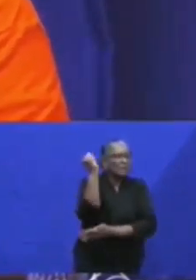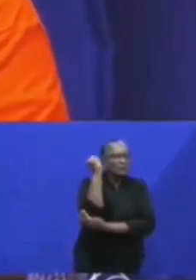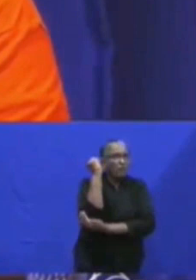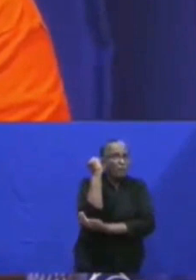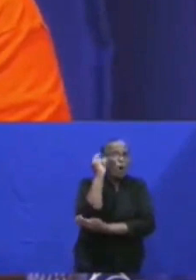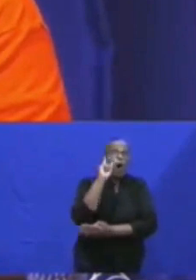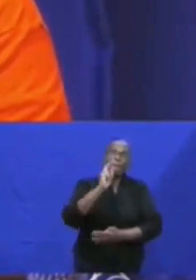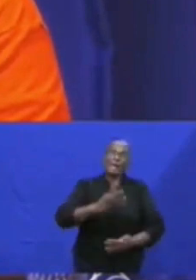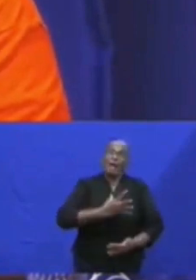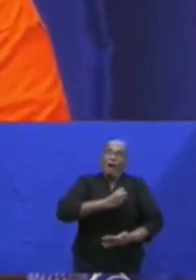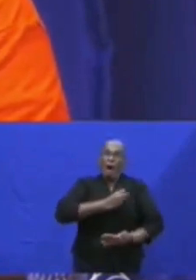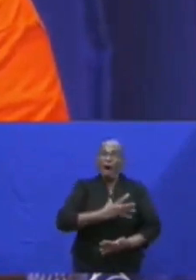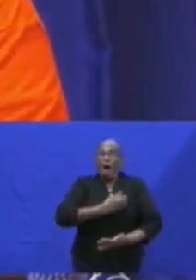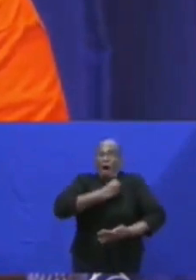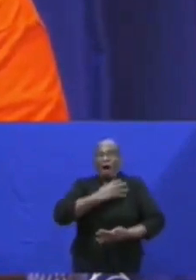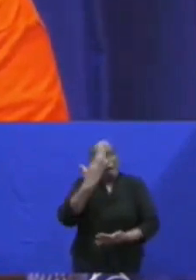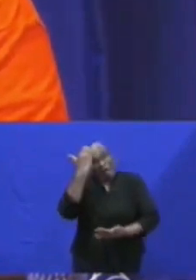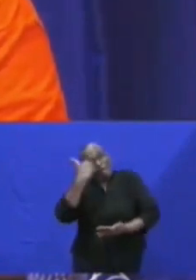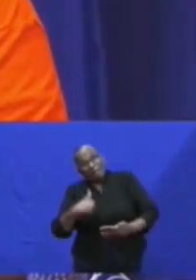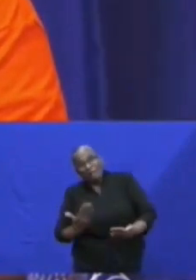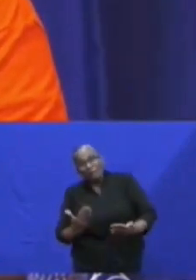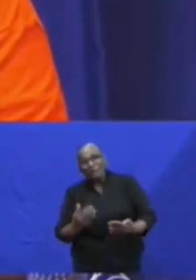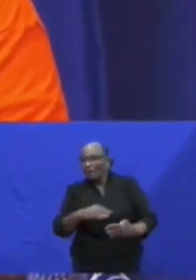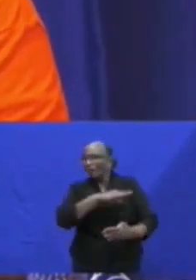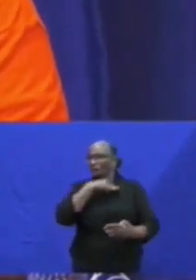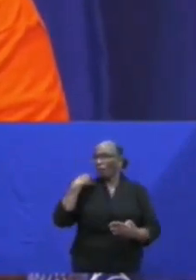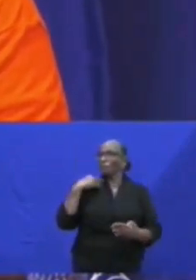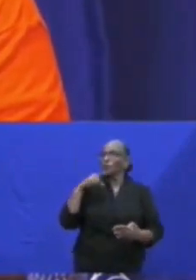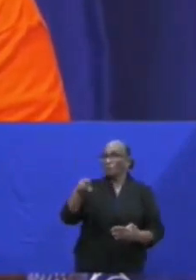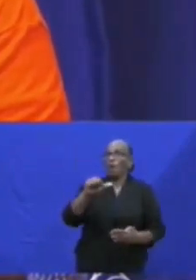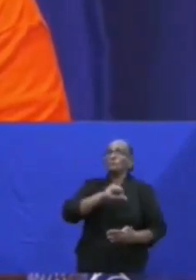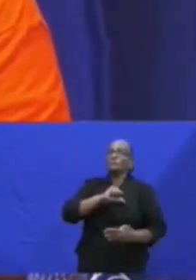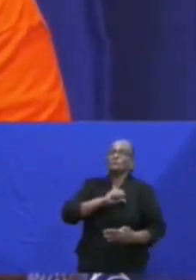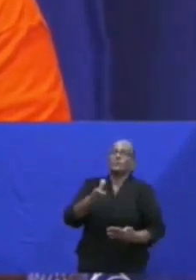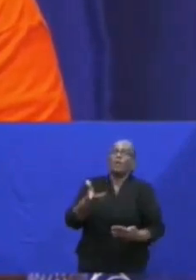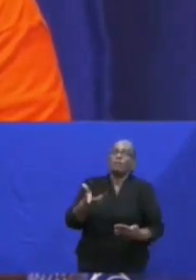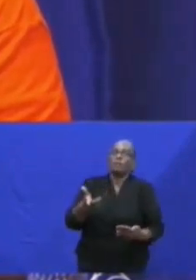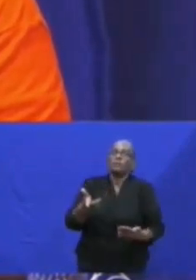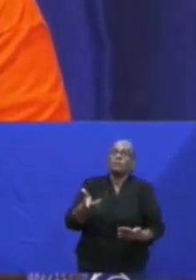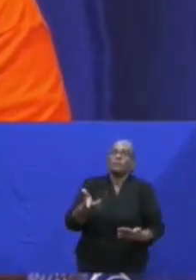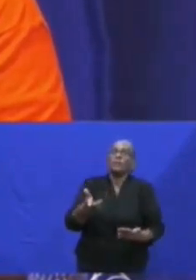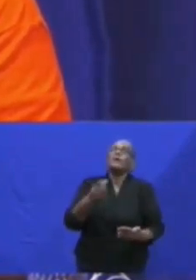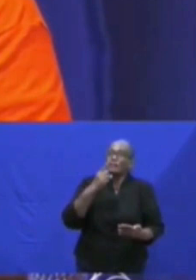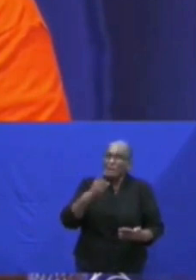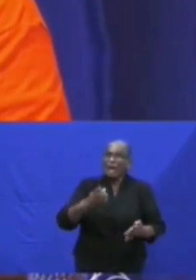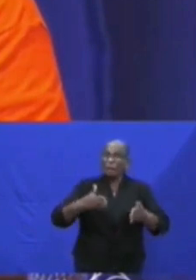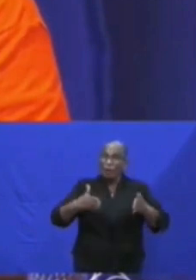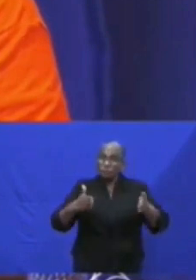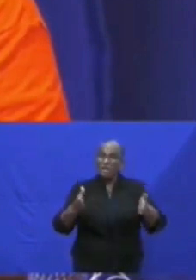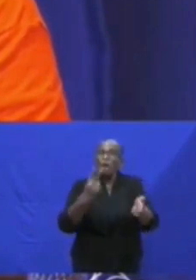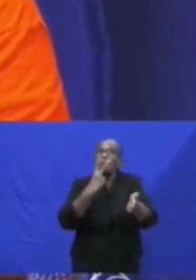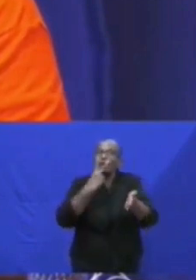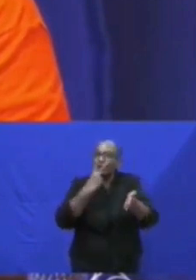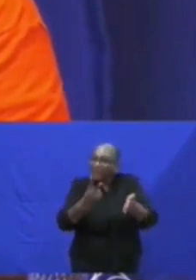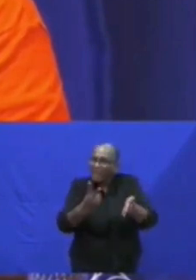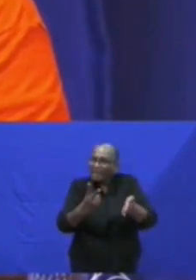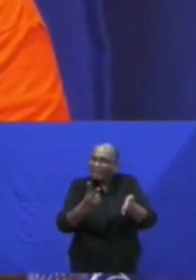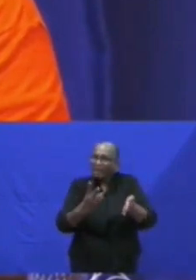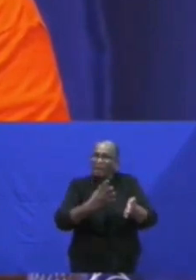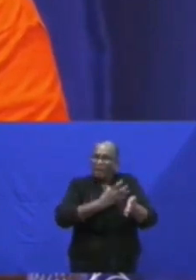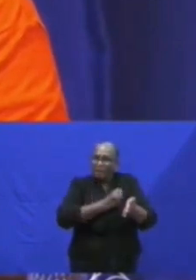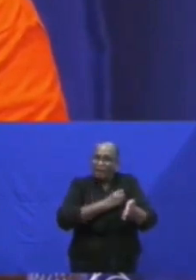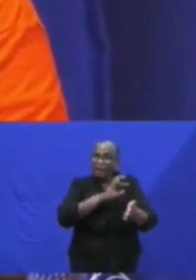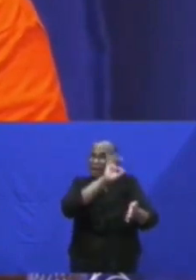het leven laten omdat wij zo nodig de mensen hebben onthouden medische hulp te zoeken die